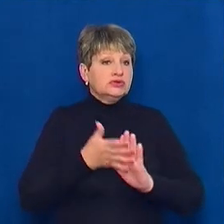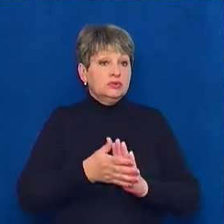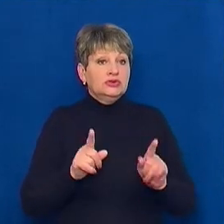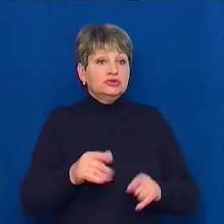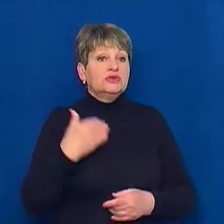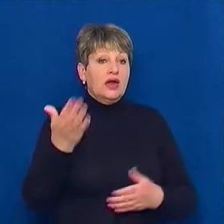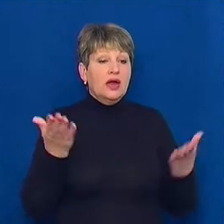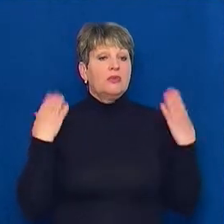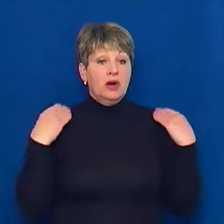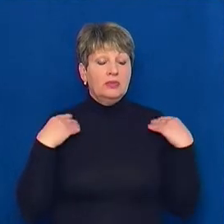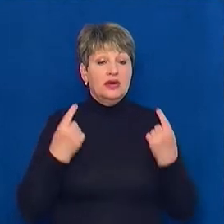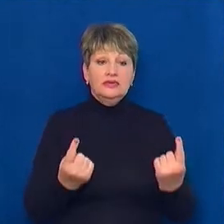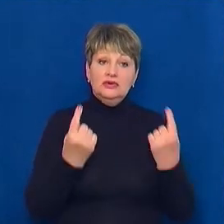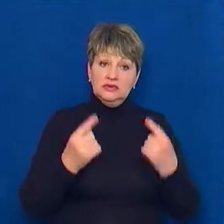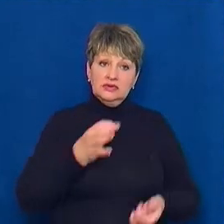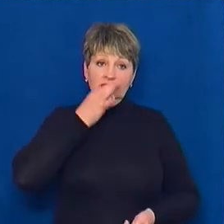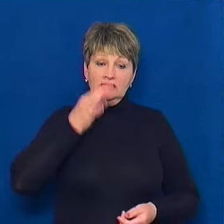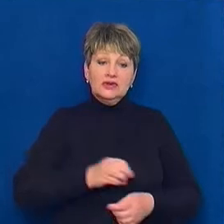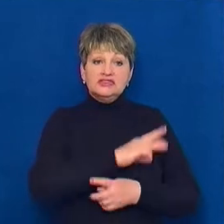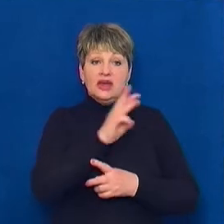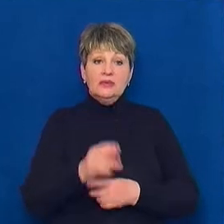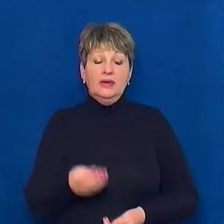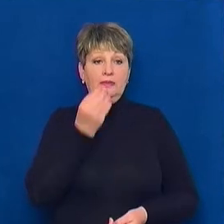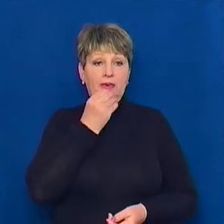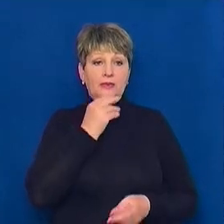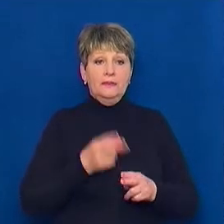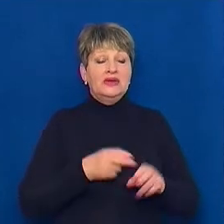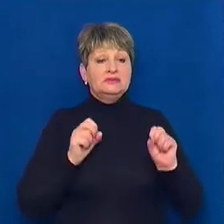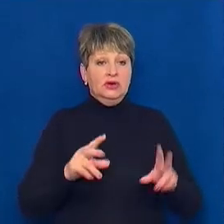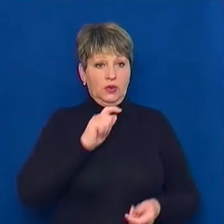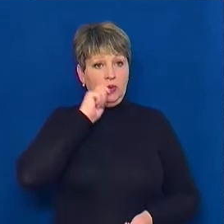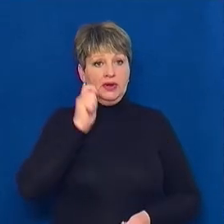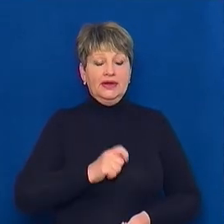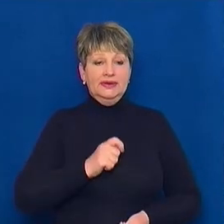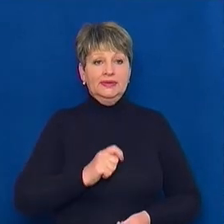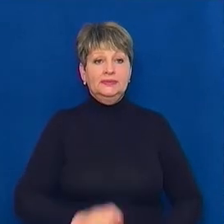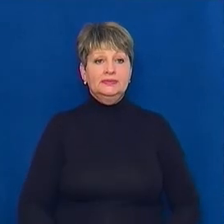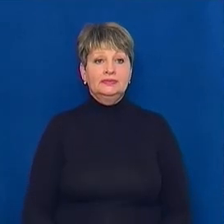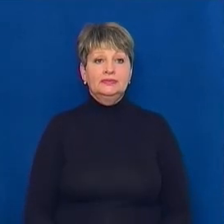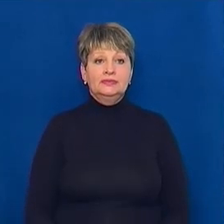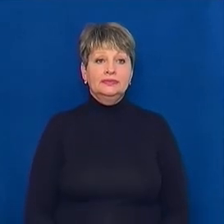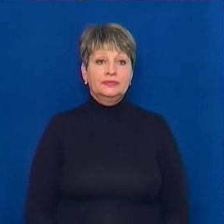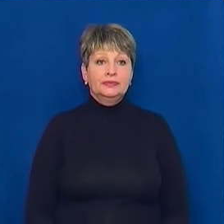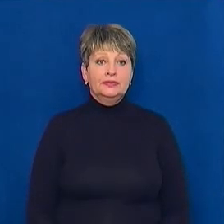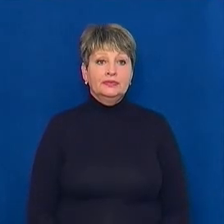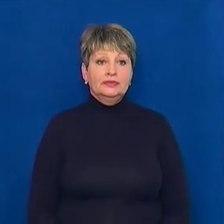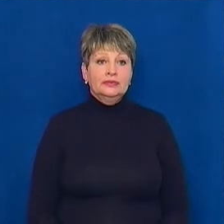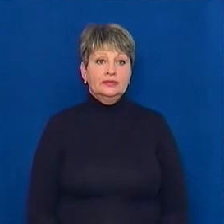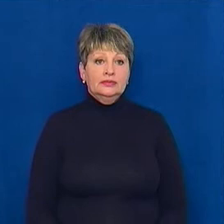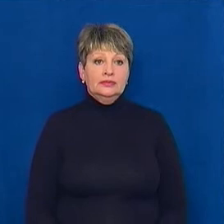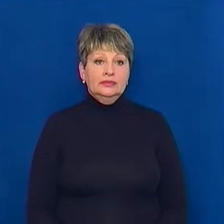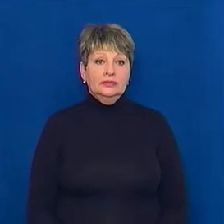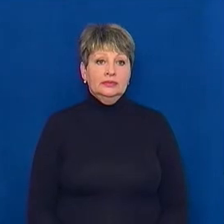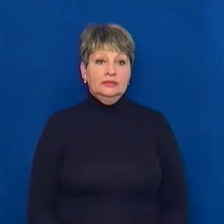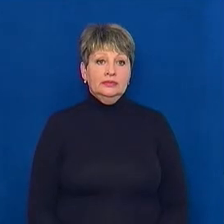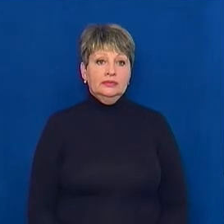їхніх плечах влачезна відповідальність, забезпечить продовольчу безпеку України. Ольга Гуржій, новини на Суспільному, Черкаси.